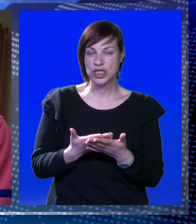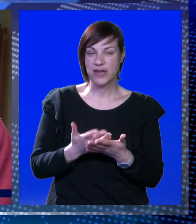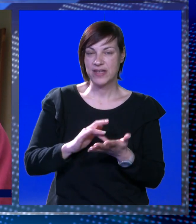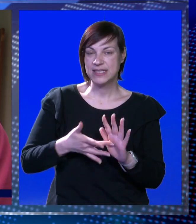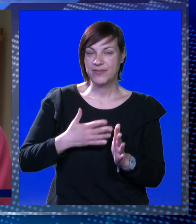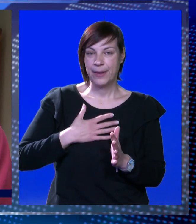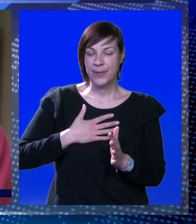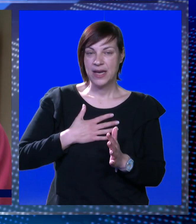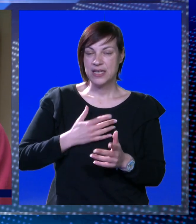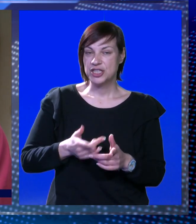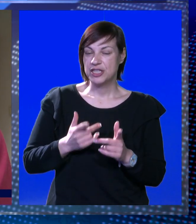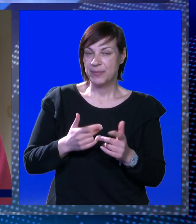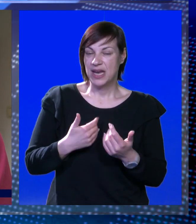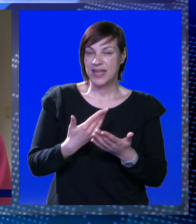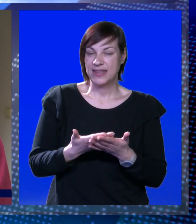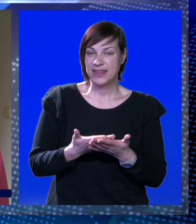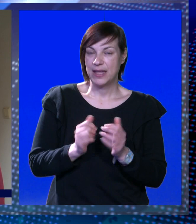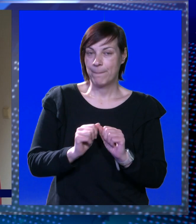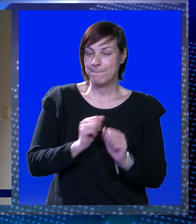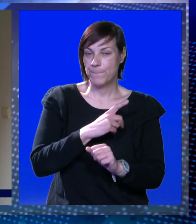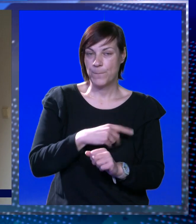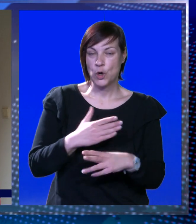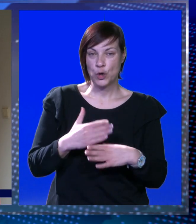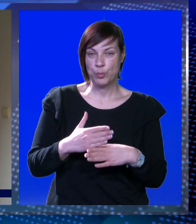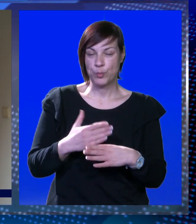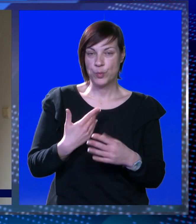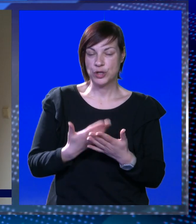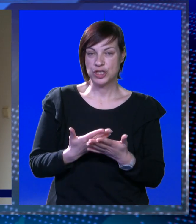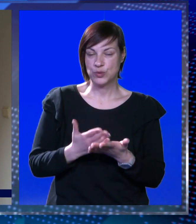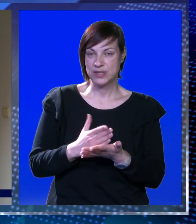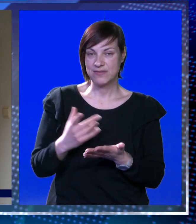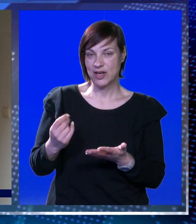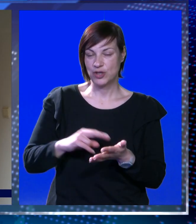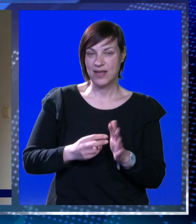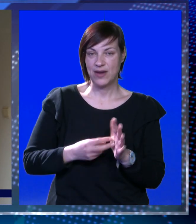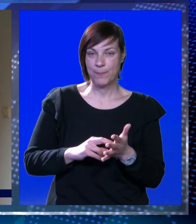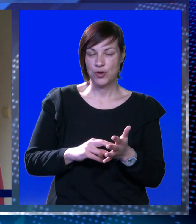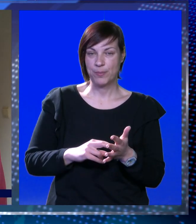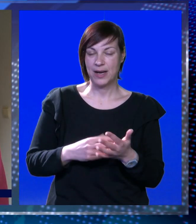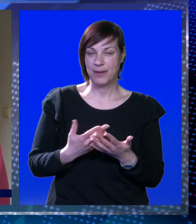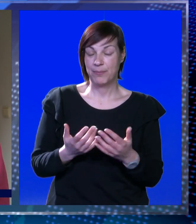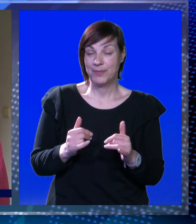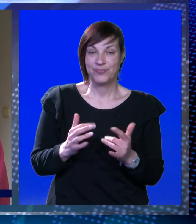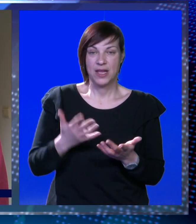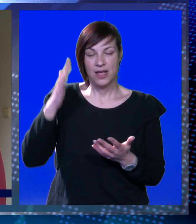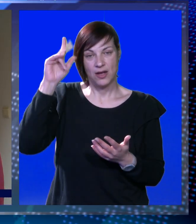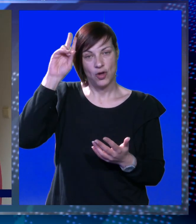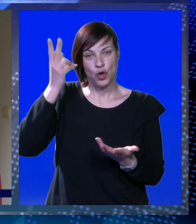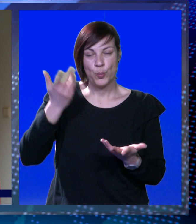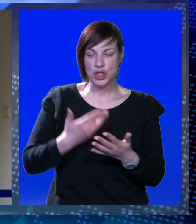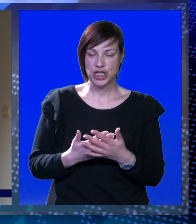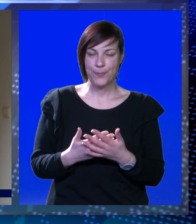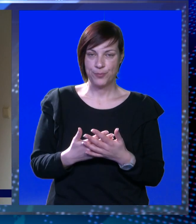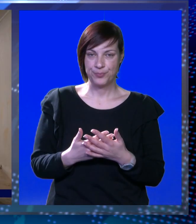svim našim ratnim veteranima pomoći u njihovi neto svakodnevnim problemima, koliko naravno u skladu